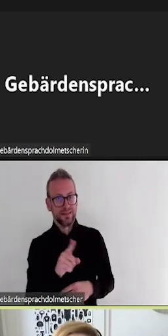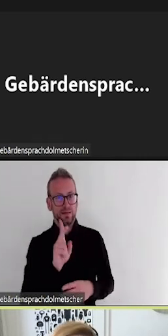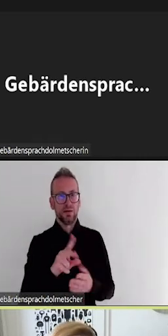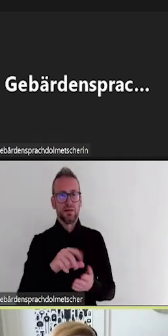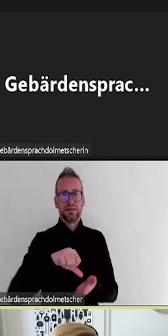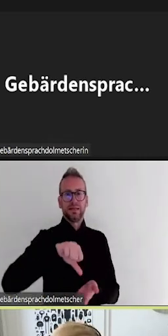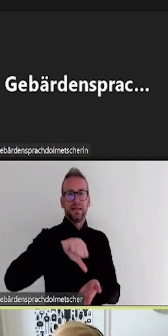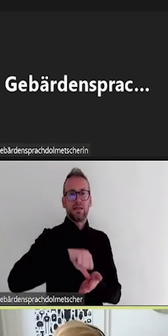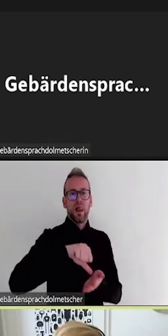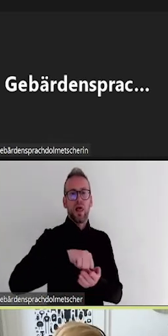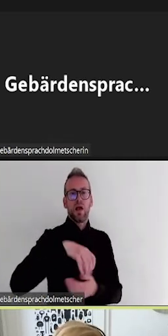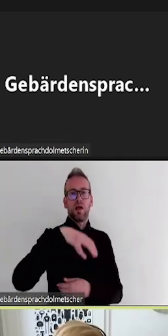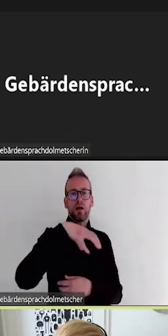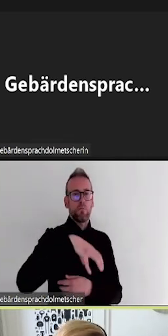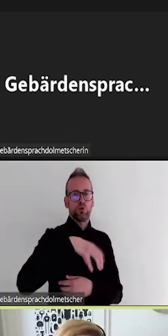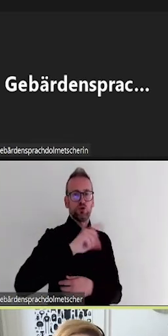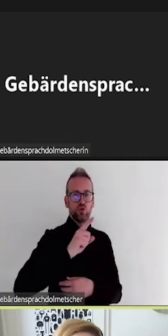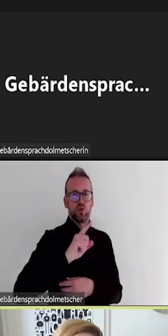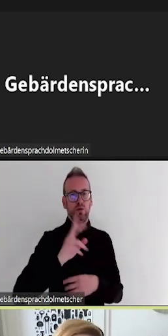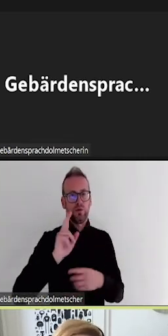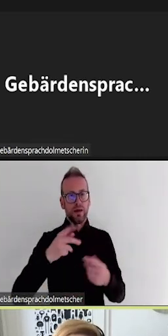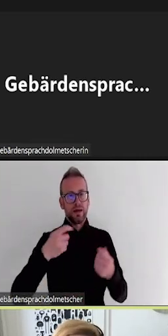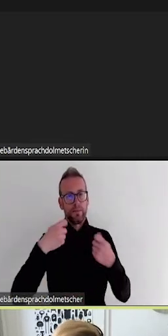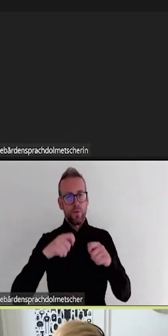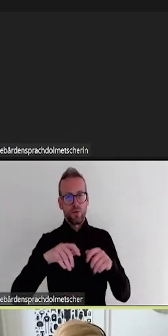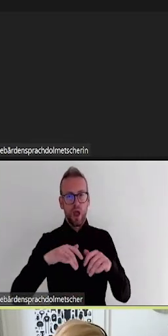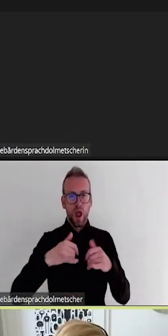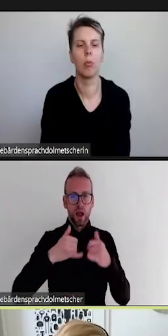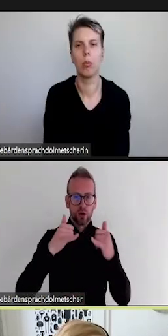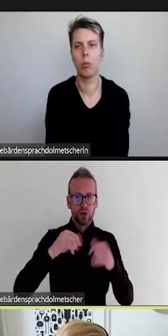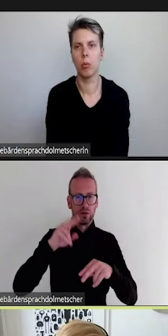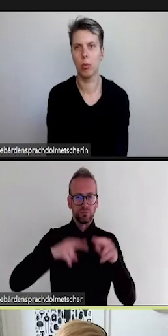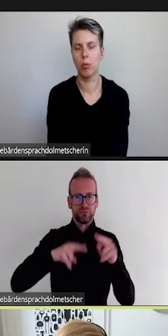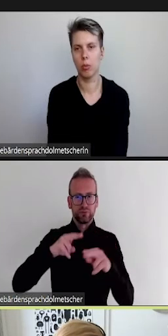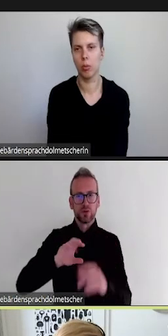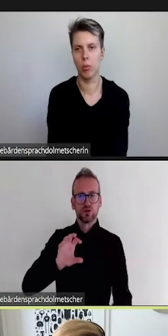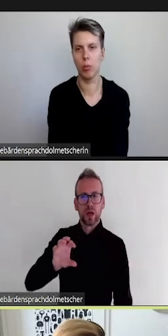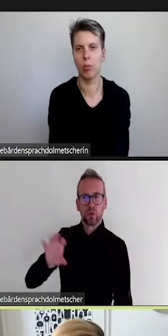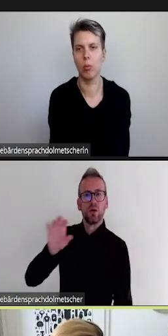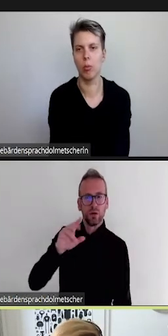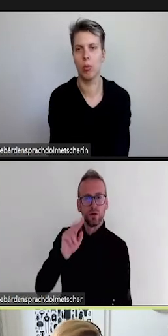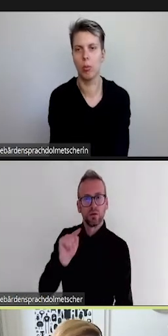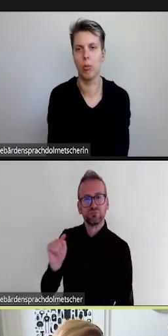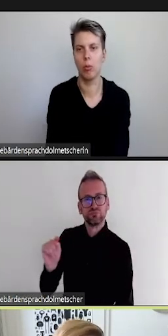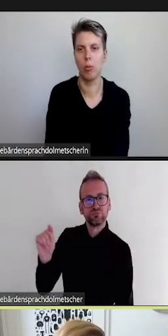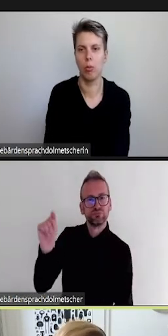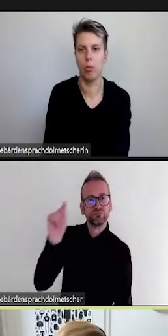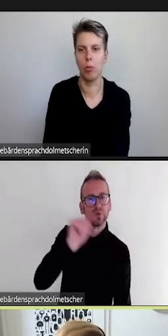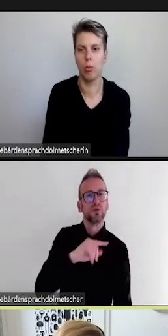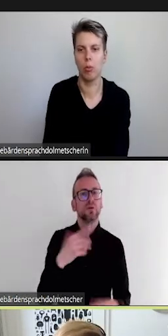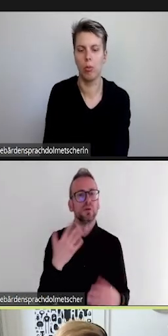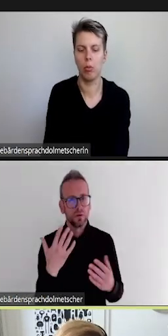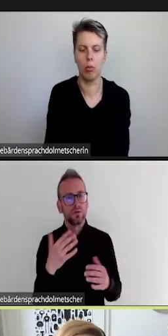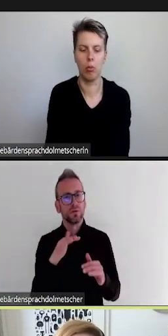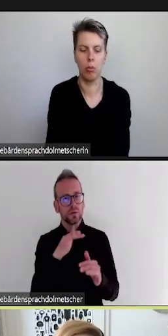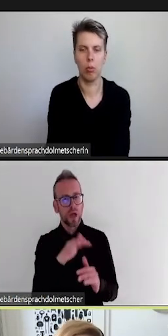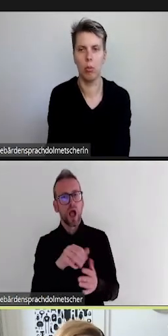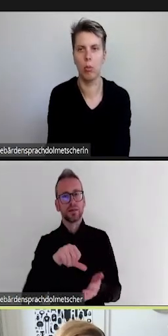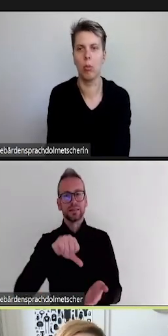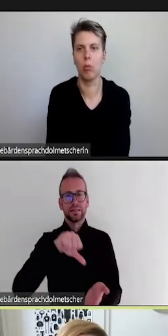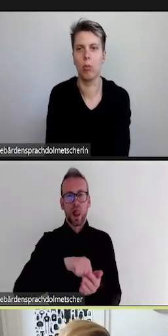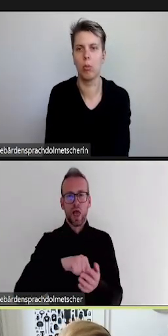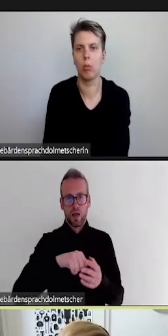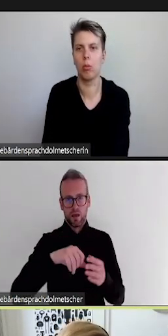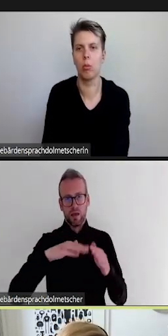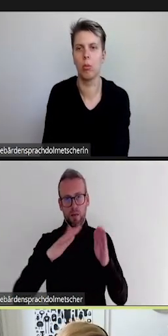schnell an die Informationen kommen will, ob ein Raum oder ein Gebäude zugänglich und nutzbar sind, ist das spontan nicht möglich, weil man erstmal rausfinden